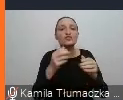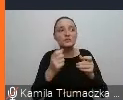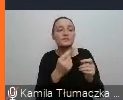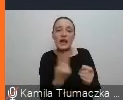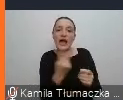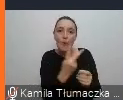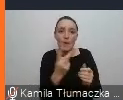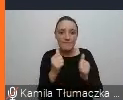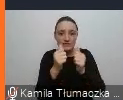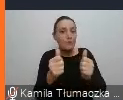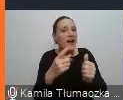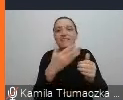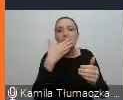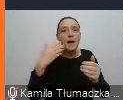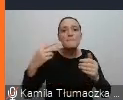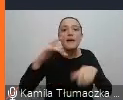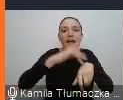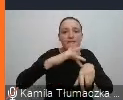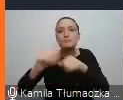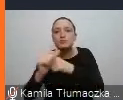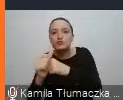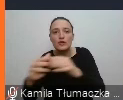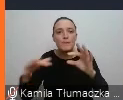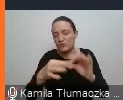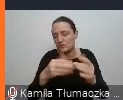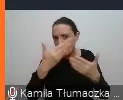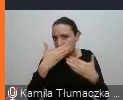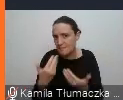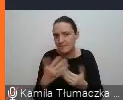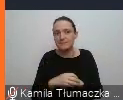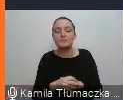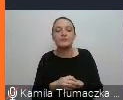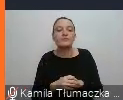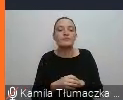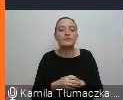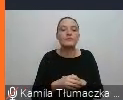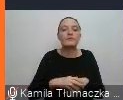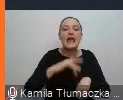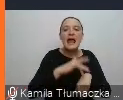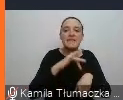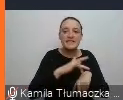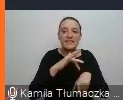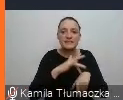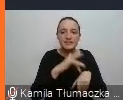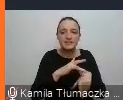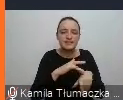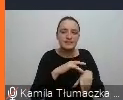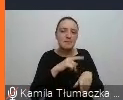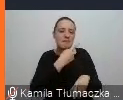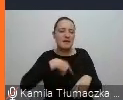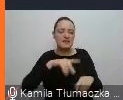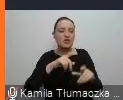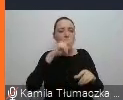I efekt bańki. Efekt bańki to jest trochę coś, co jest moją winą i ja widzę też, że w niej się znajduję